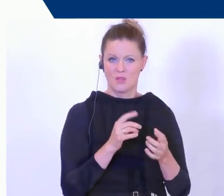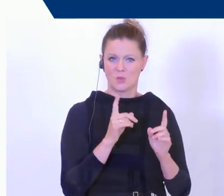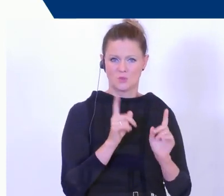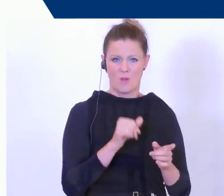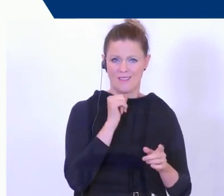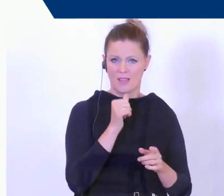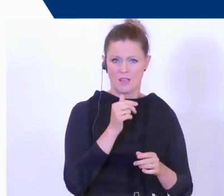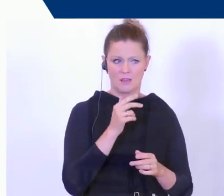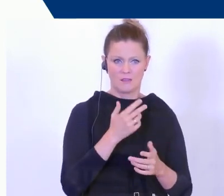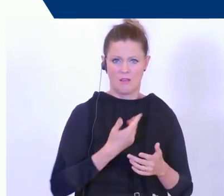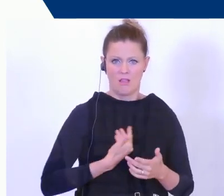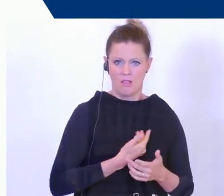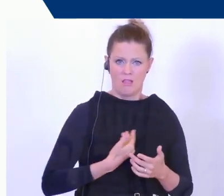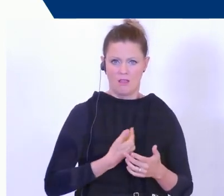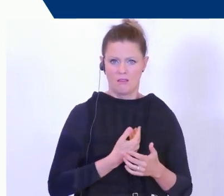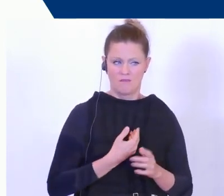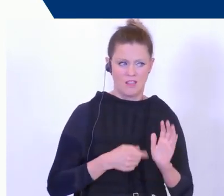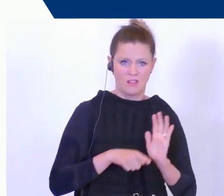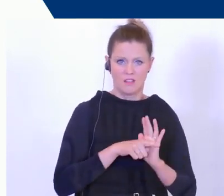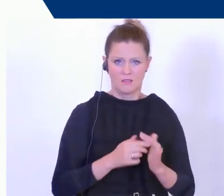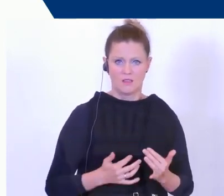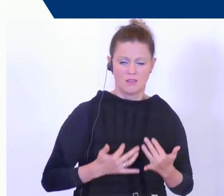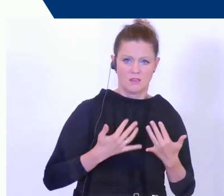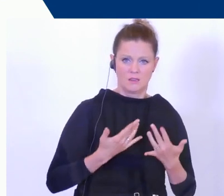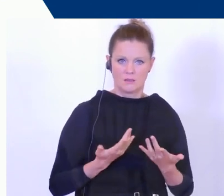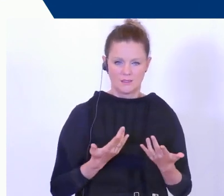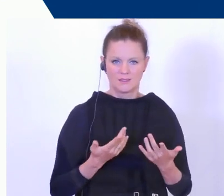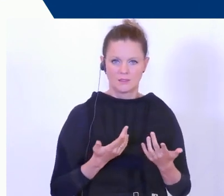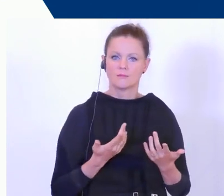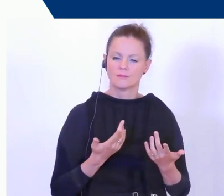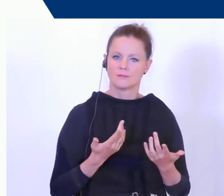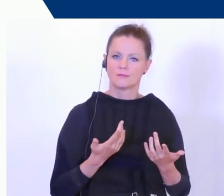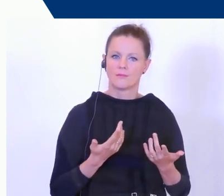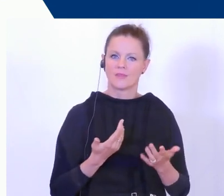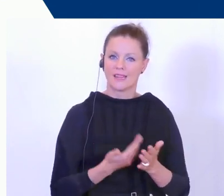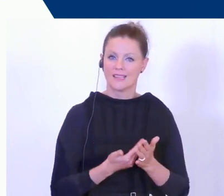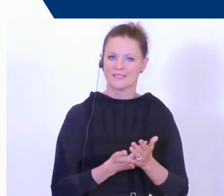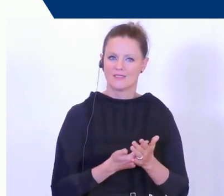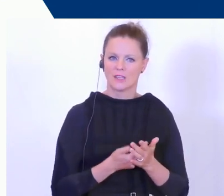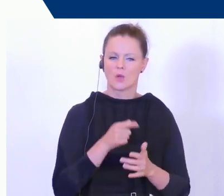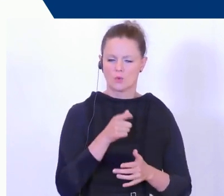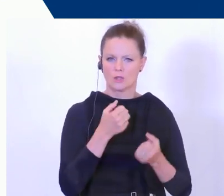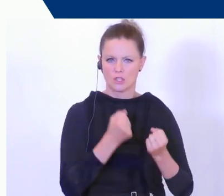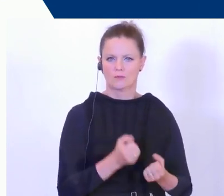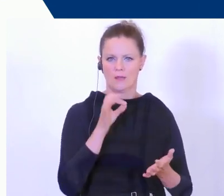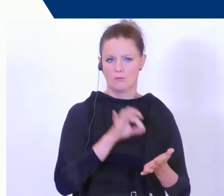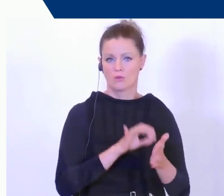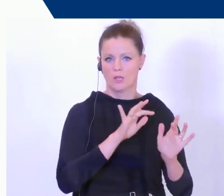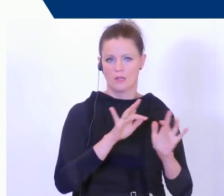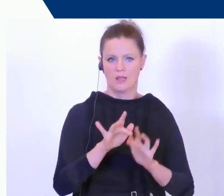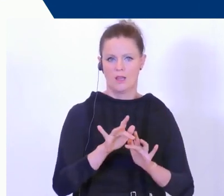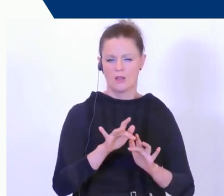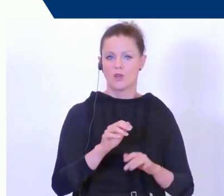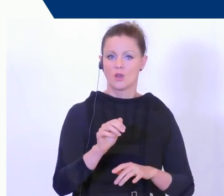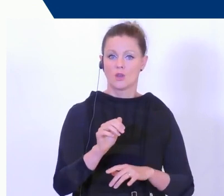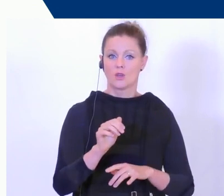entsteht, kein allzu großes negatives Sicherheitsgefühl entsteht. Daher haben wir dort Schwerpunkte gesetzt, das hat sich zum